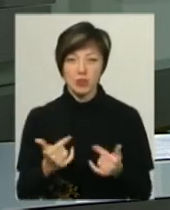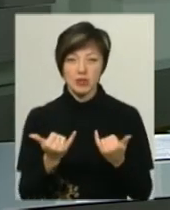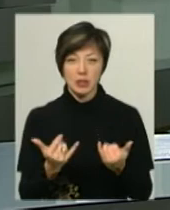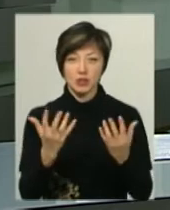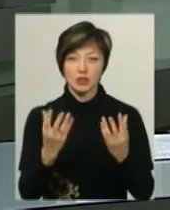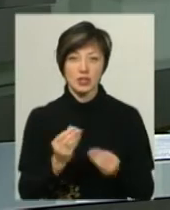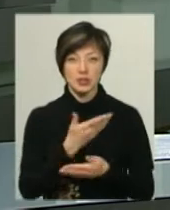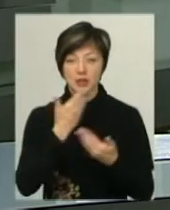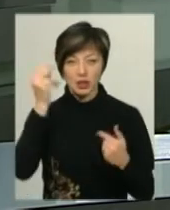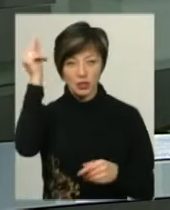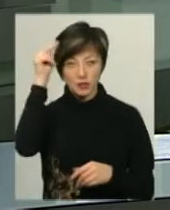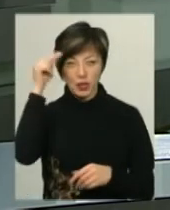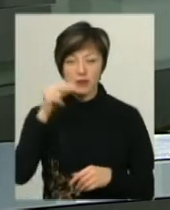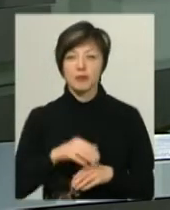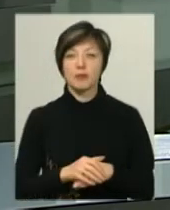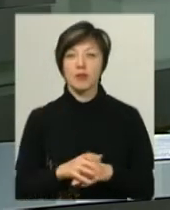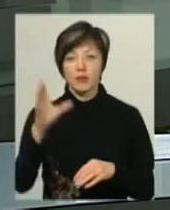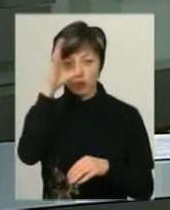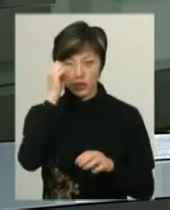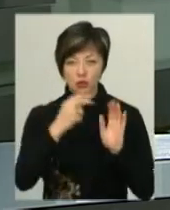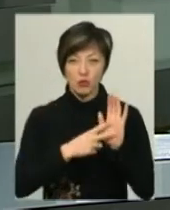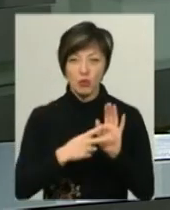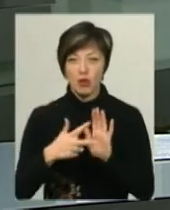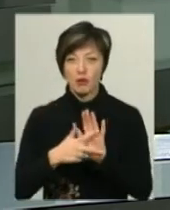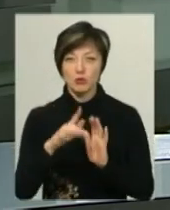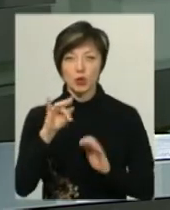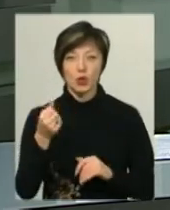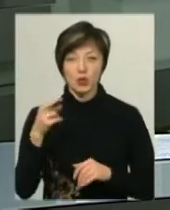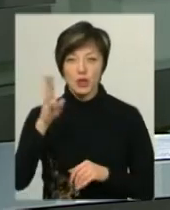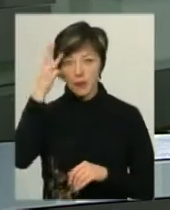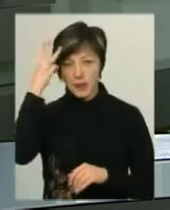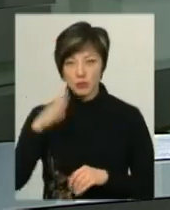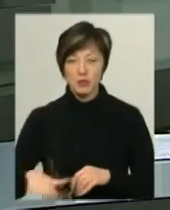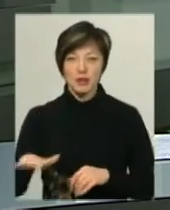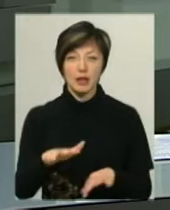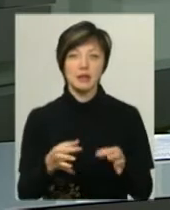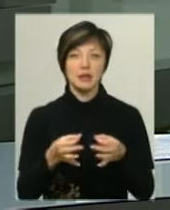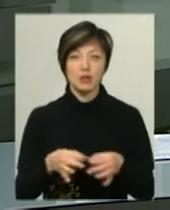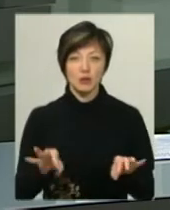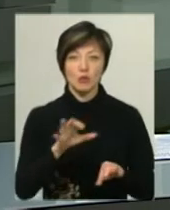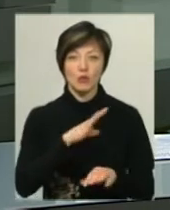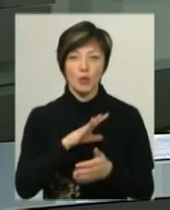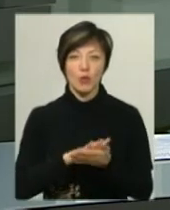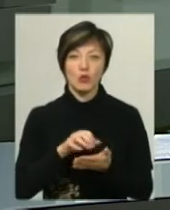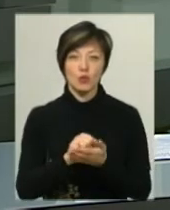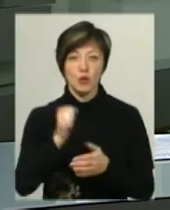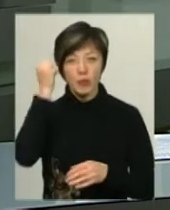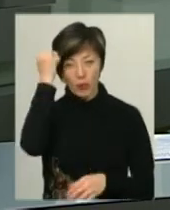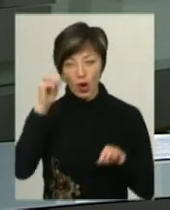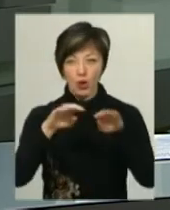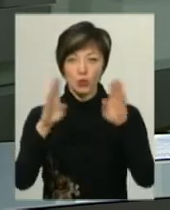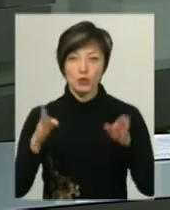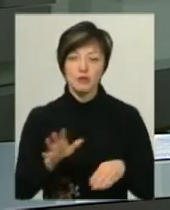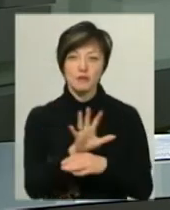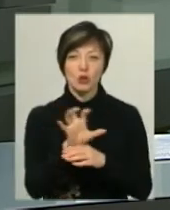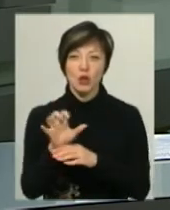даний час не навчається. Нагадаю, вніж з 7 на 8 грудня на Хмельницькому майдані незалежності було пошкоджено меморіальну дошку з